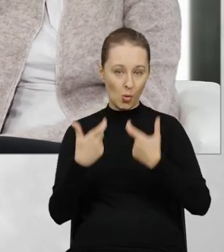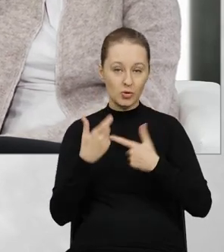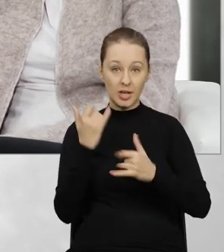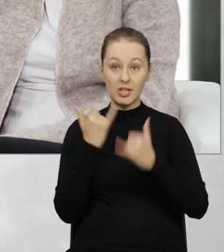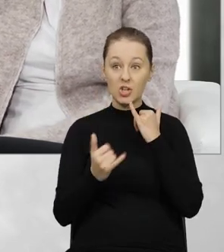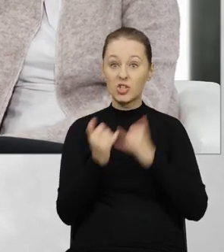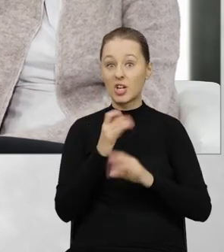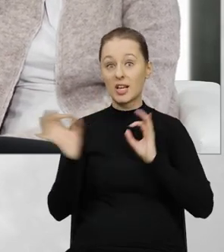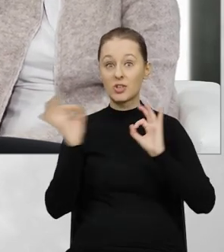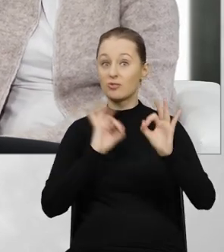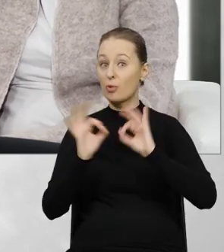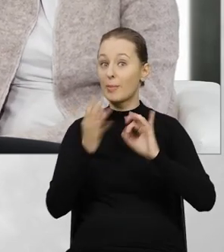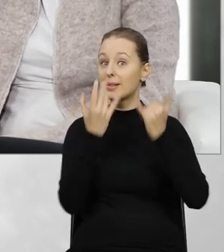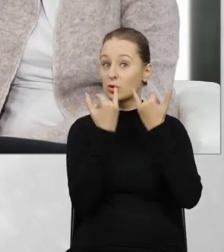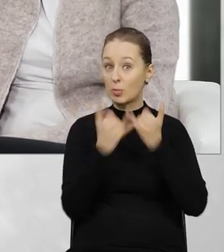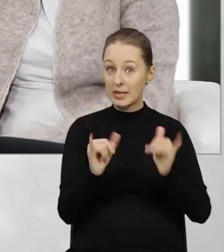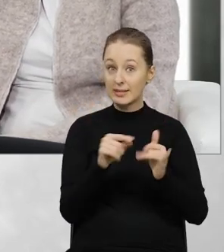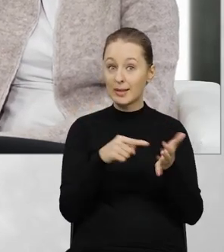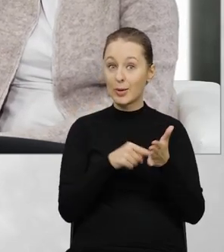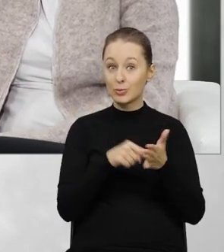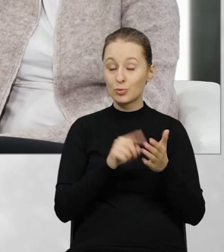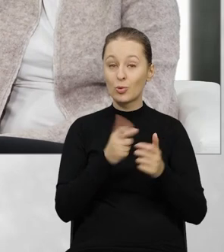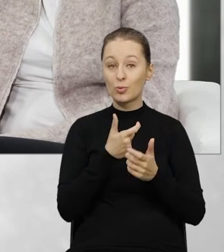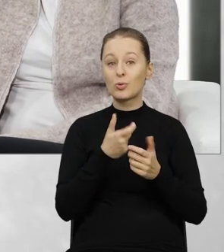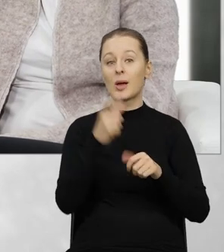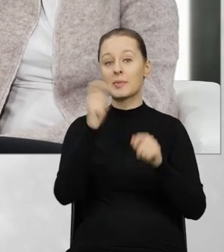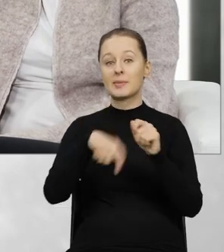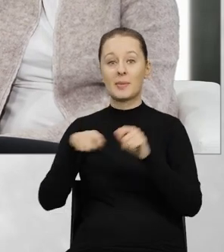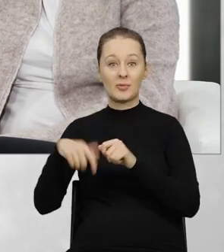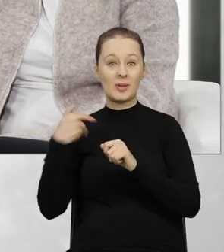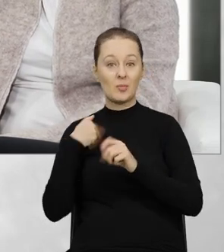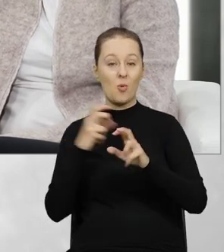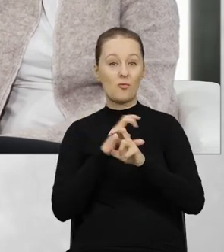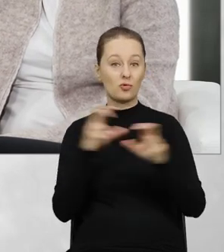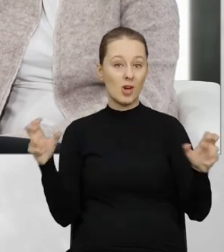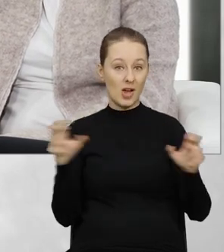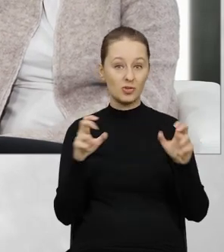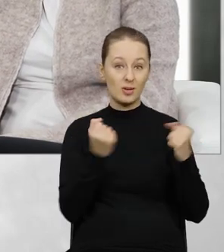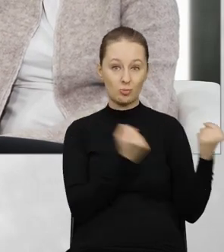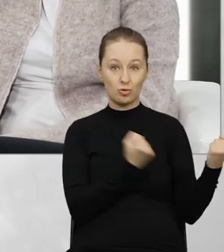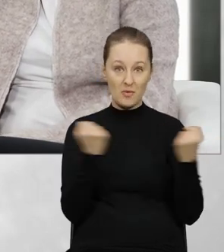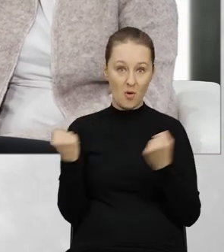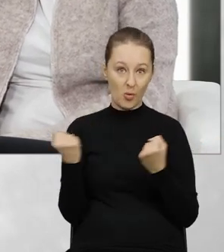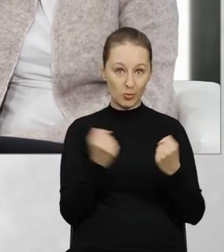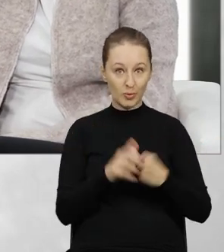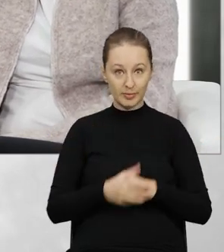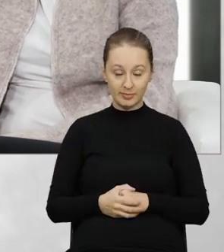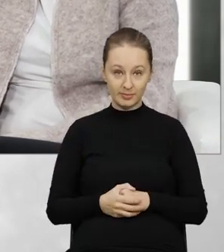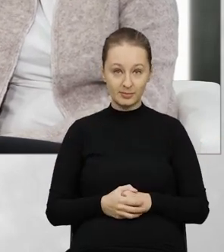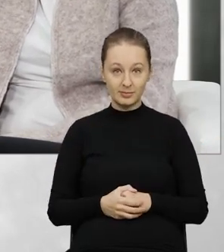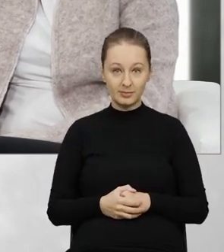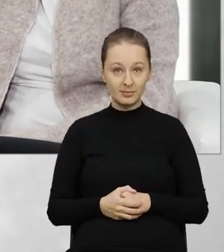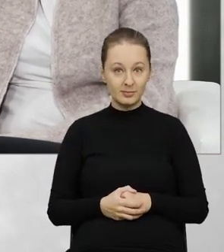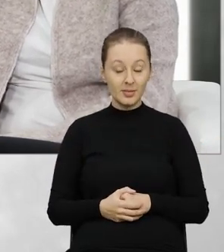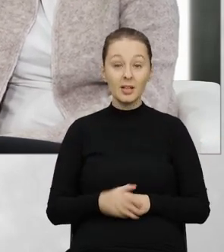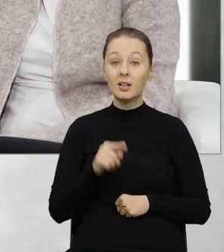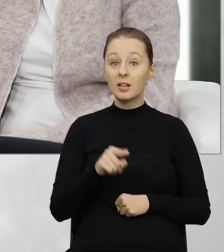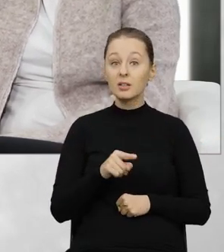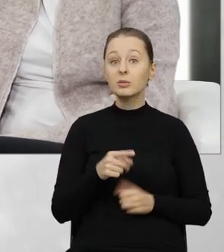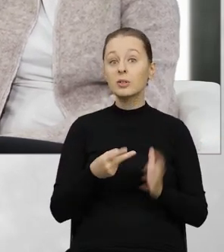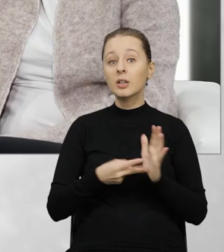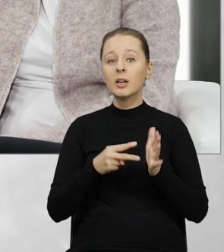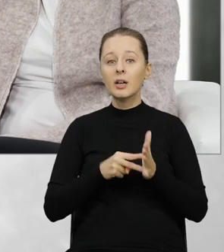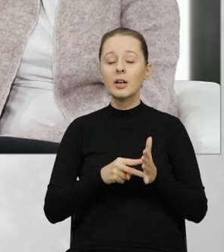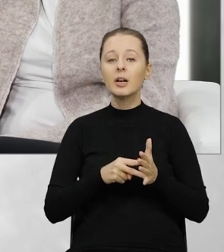zgłoszeniu, jeżeli jakieś dane są inne niż te, które zostały zidentyfikowane w trakcie przewozu. I tutaj jest